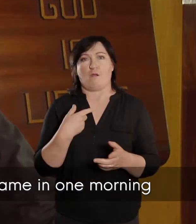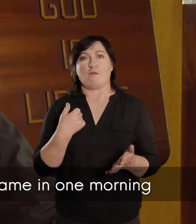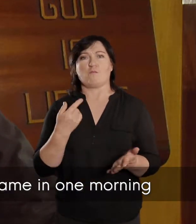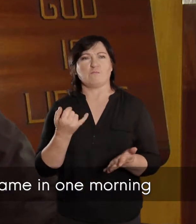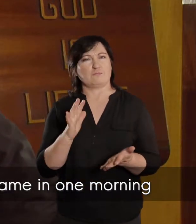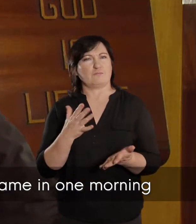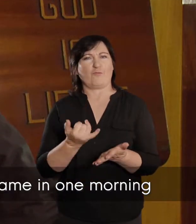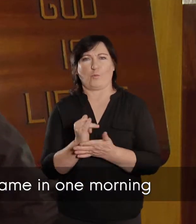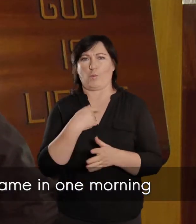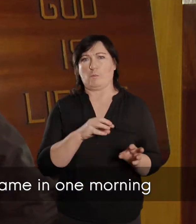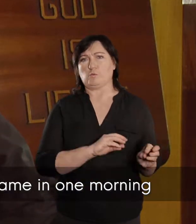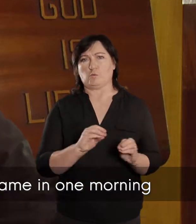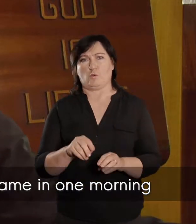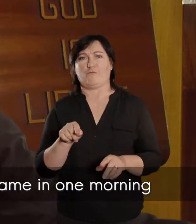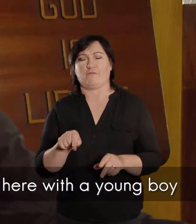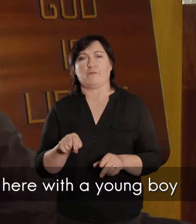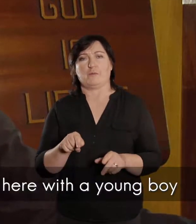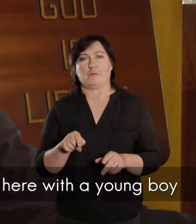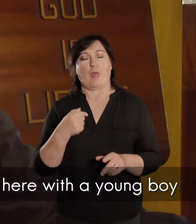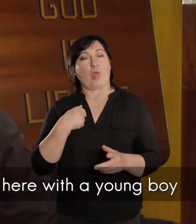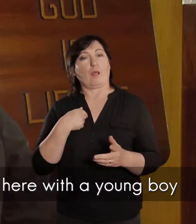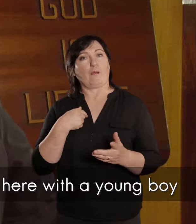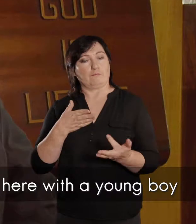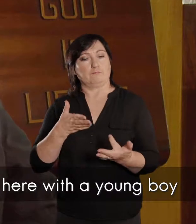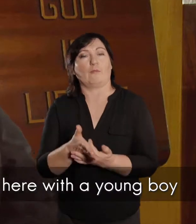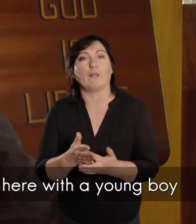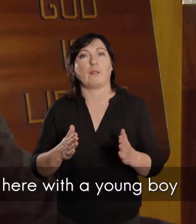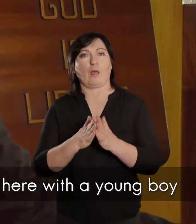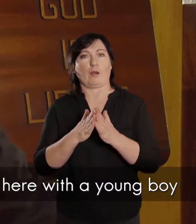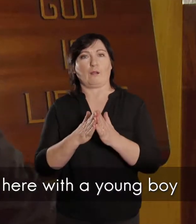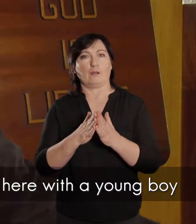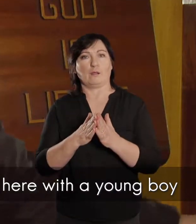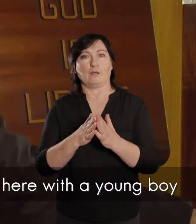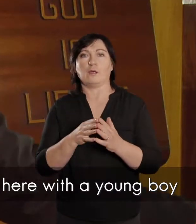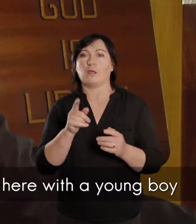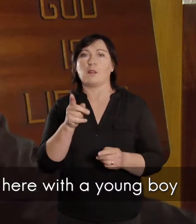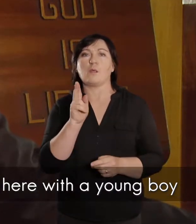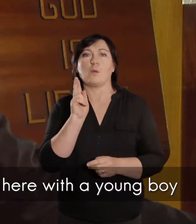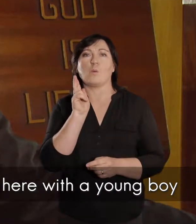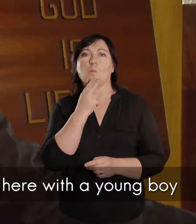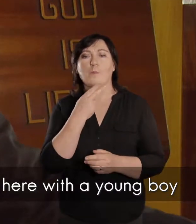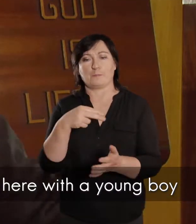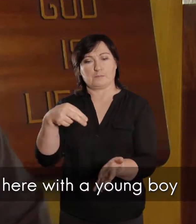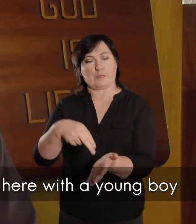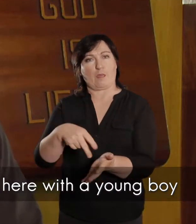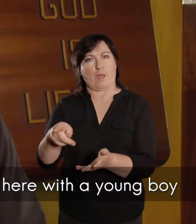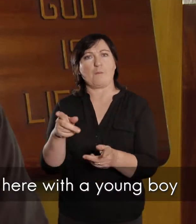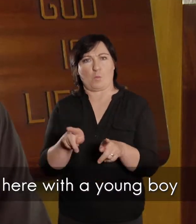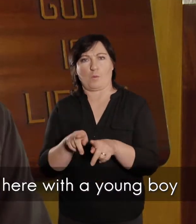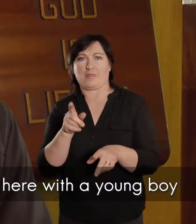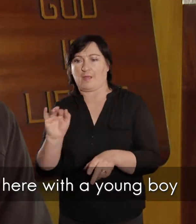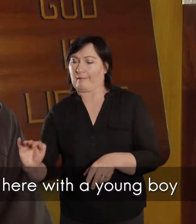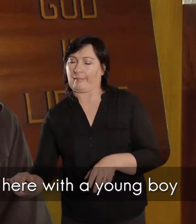vroeg, toe ek nou hier na toe moest skuif, toe ek hier omkom, uit die konsistorie, toe staan hier, die oom in een, in